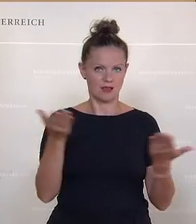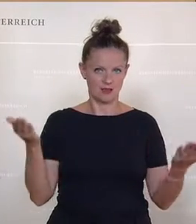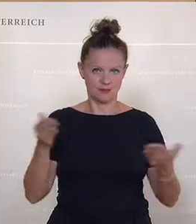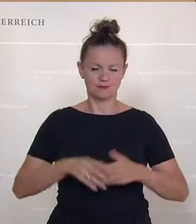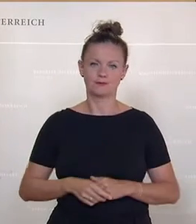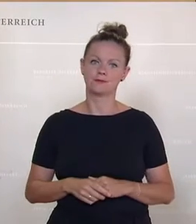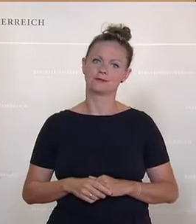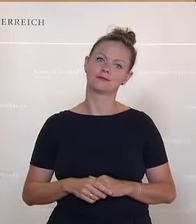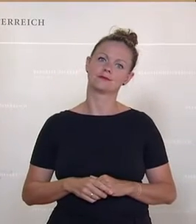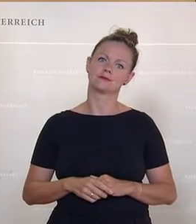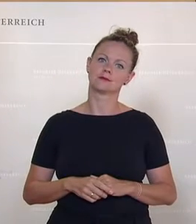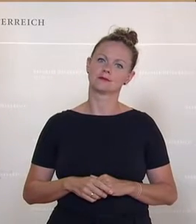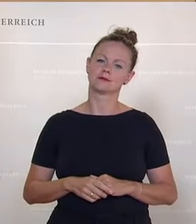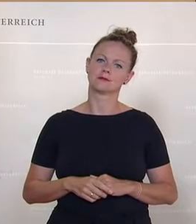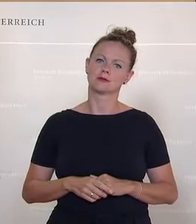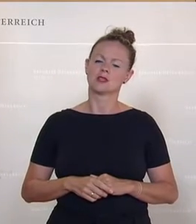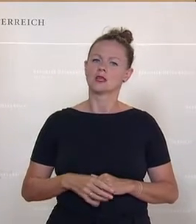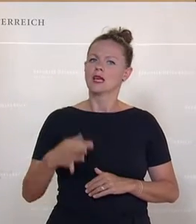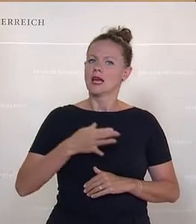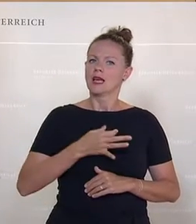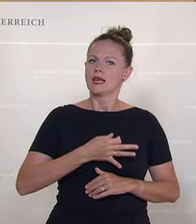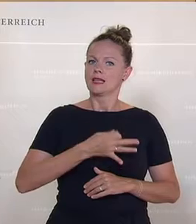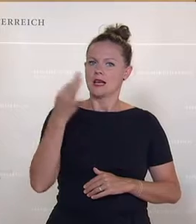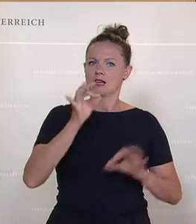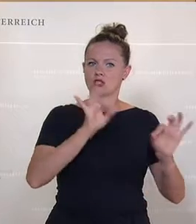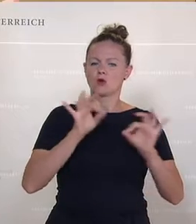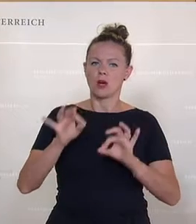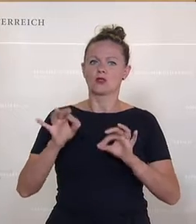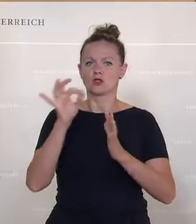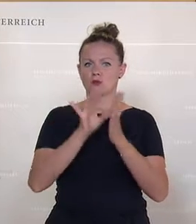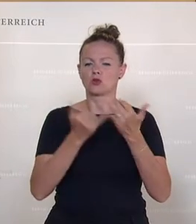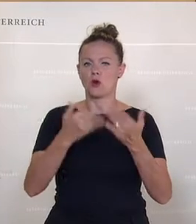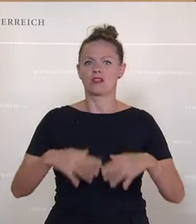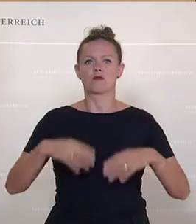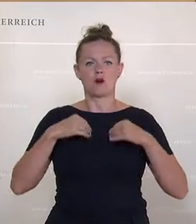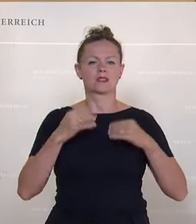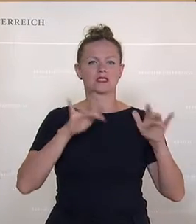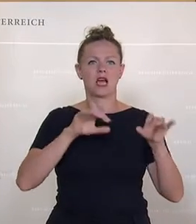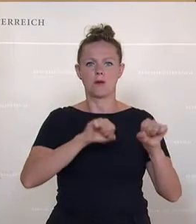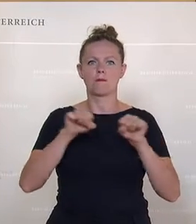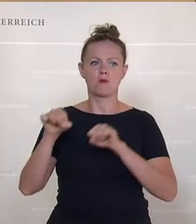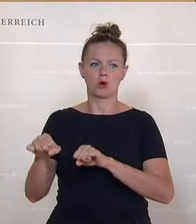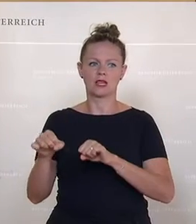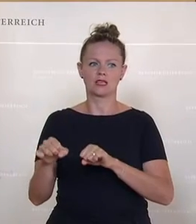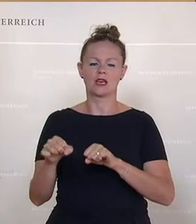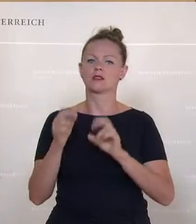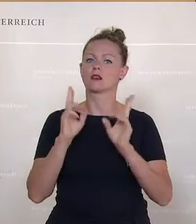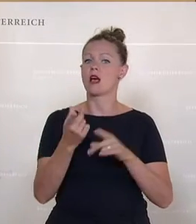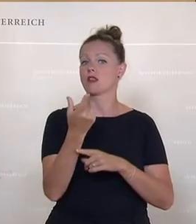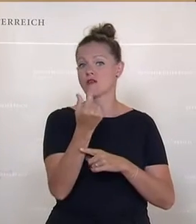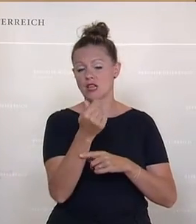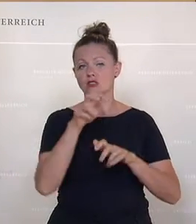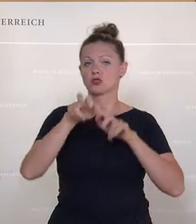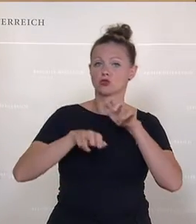Diese vier Tagesordnungspunkte heute Vormittag geben uns natürlich die Möglichkeit, über Finanzen und